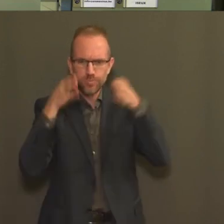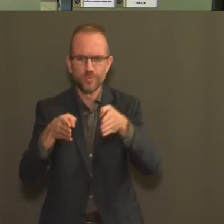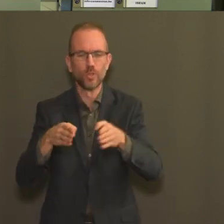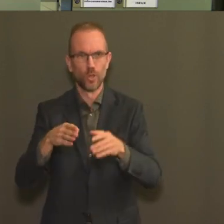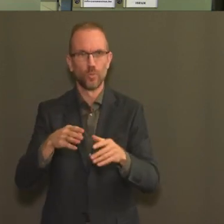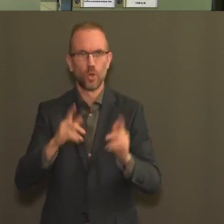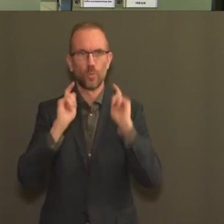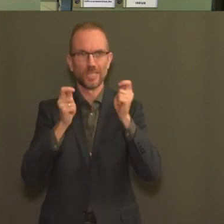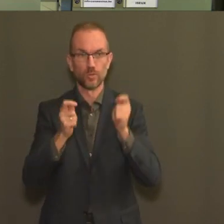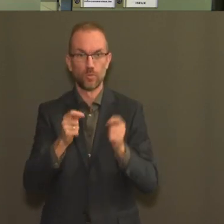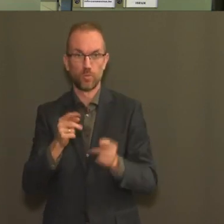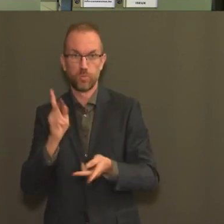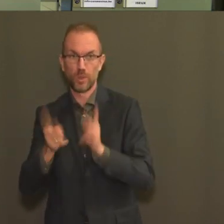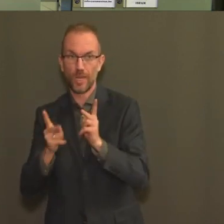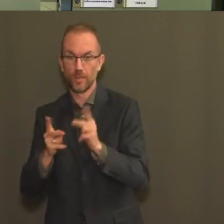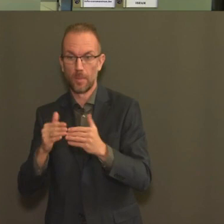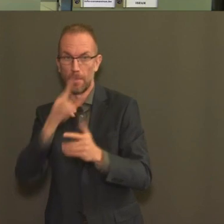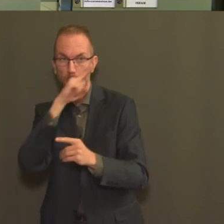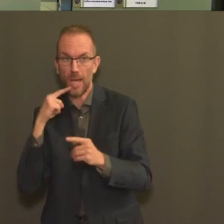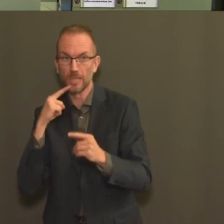assouplissement des mesures ?